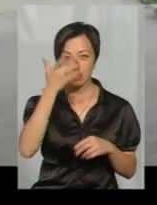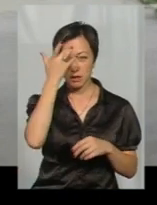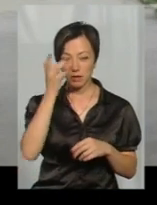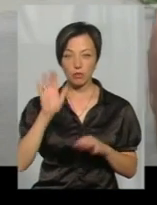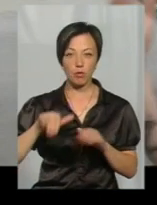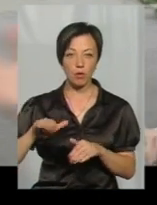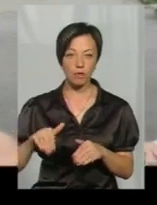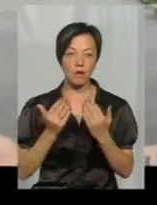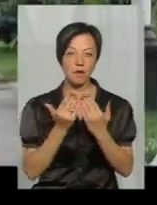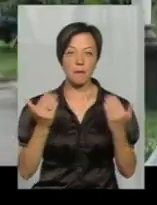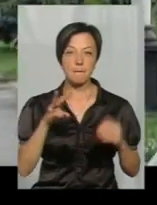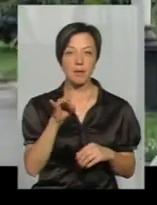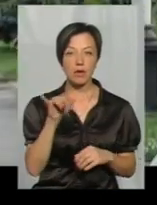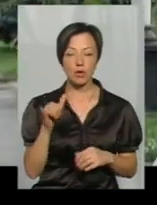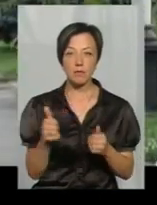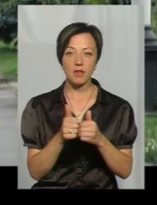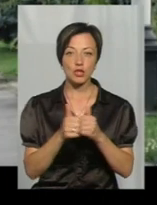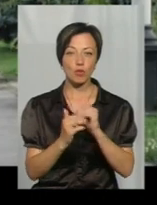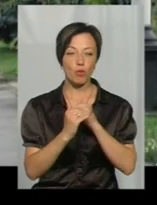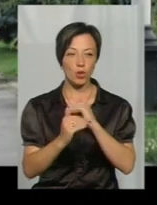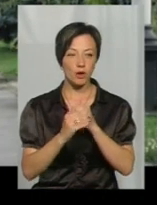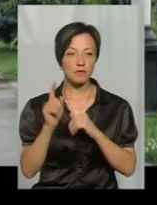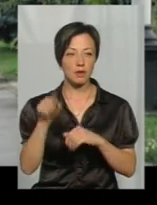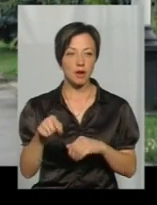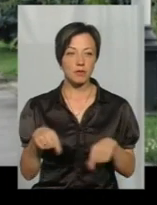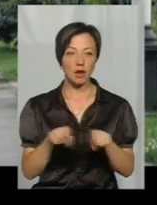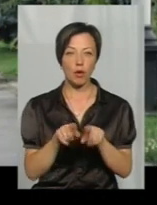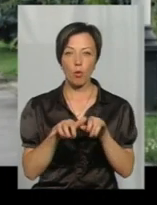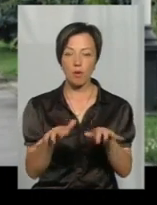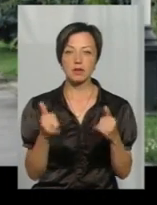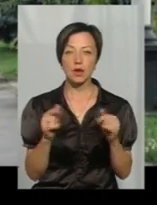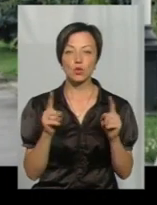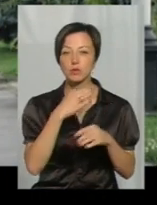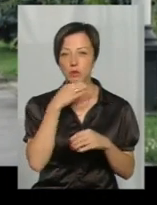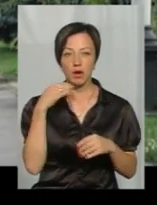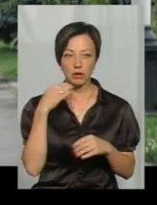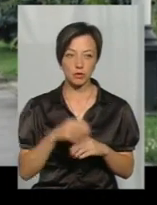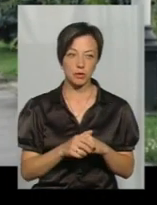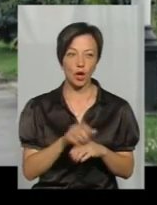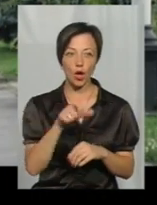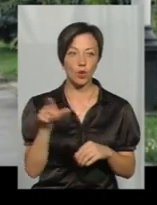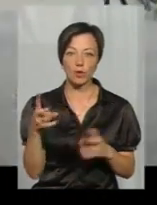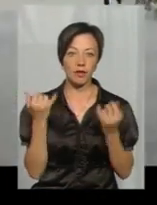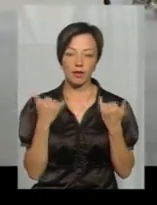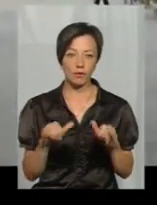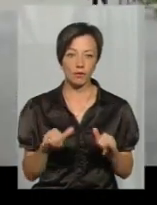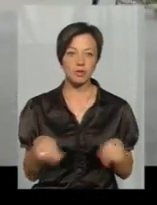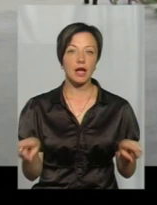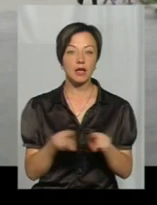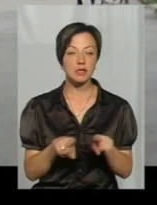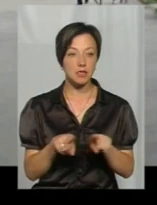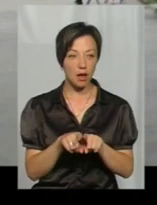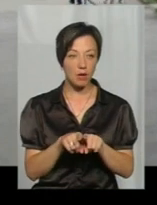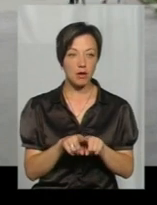на проспект Миру. Де ближче до полів, там таких комах зараз дуже багато. вже люди навіть не дивуються. Так само